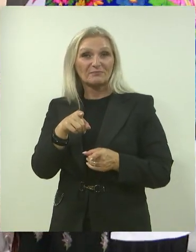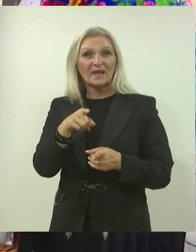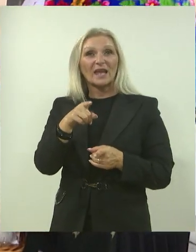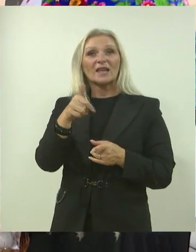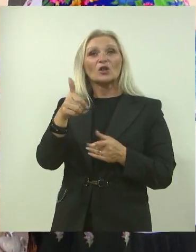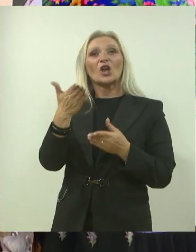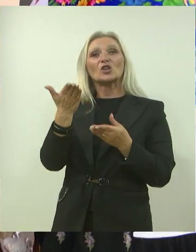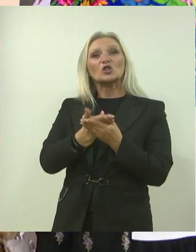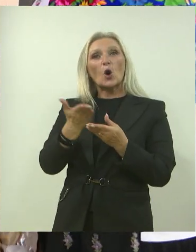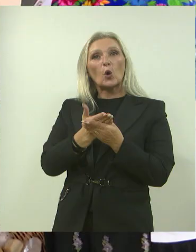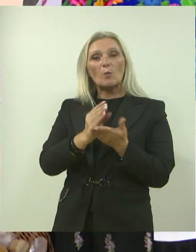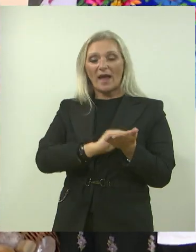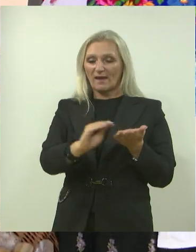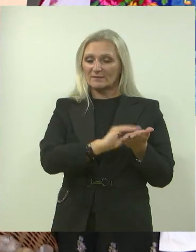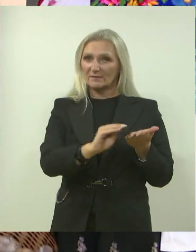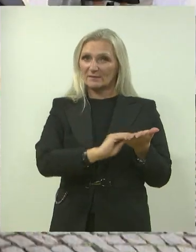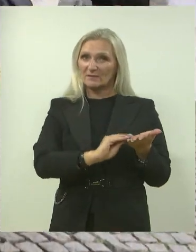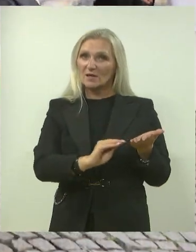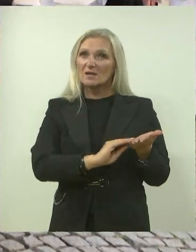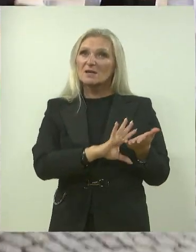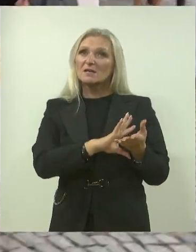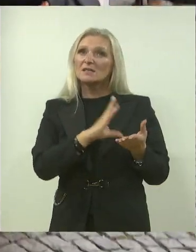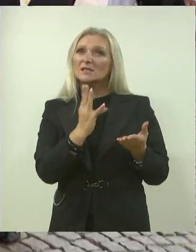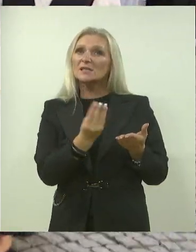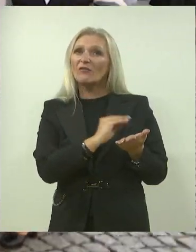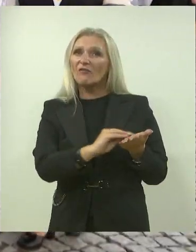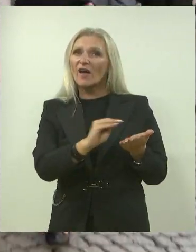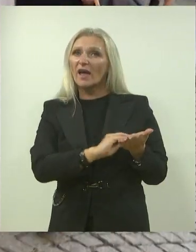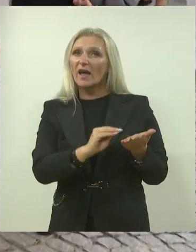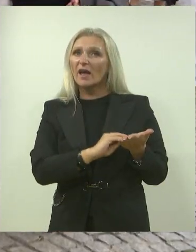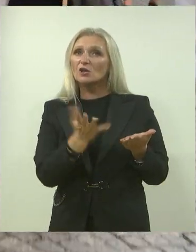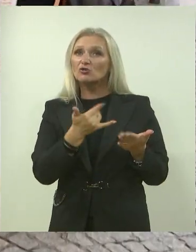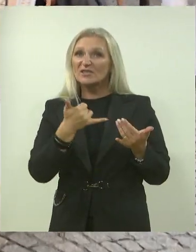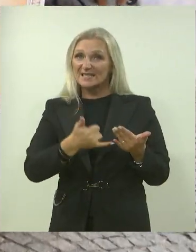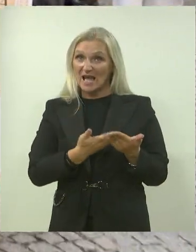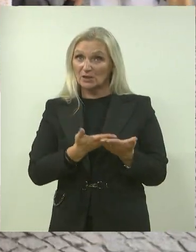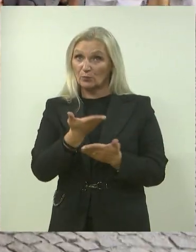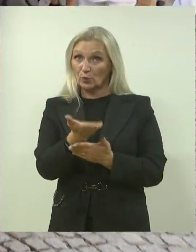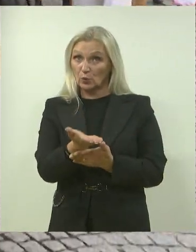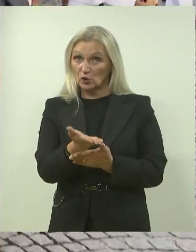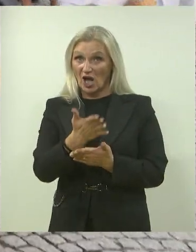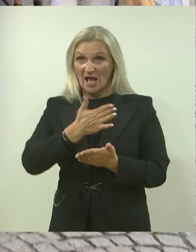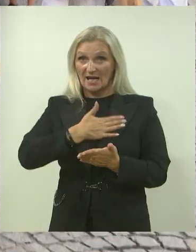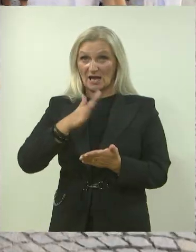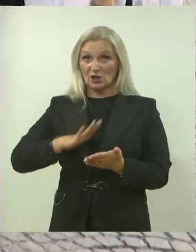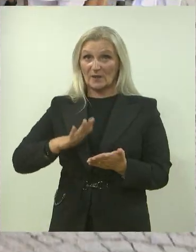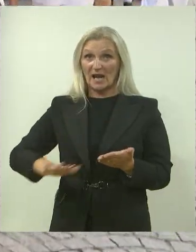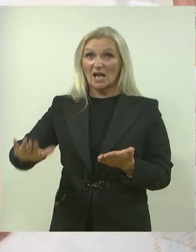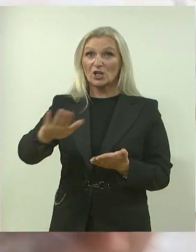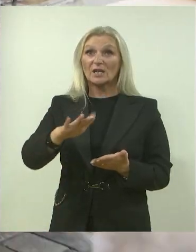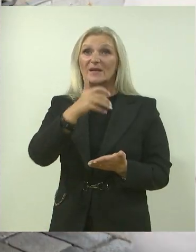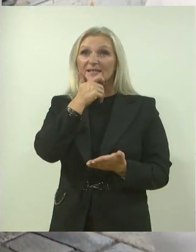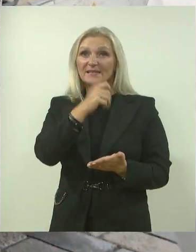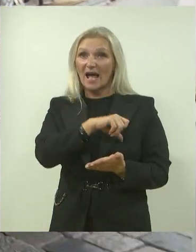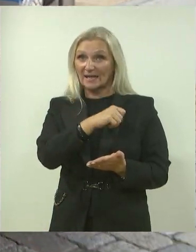dokumentu, naveli sve što sad pruža upravo našim građanima starije dobi,